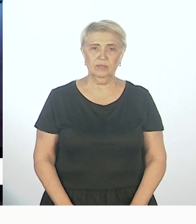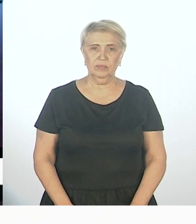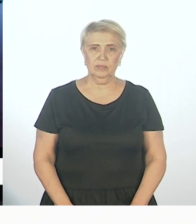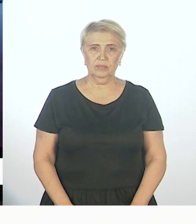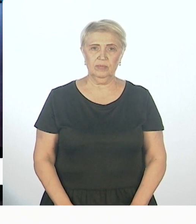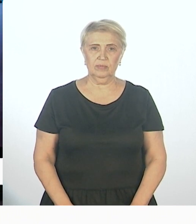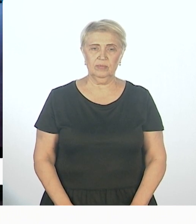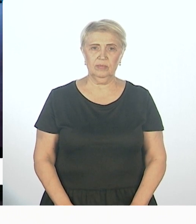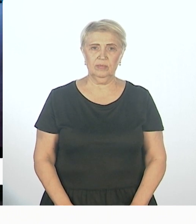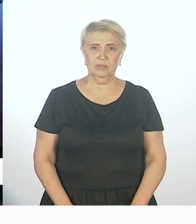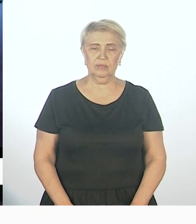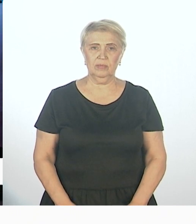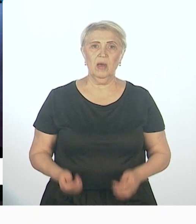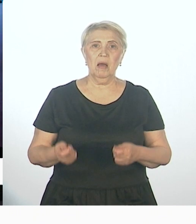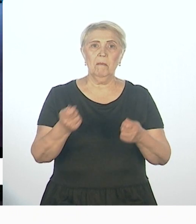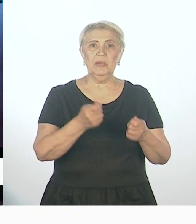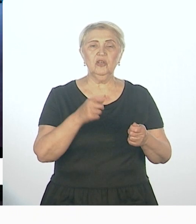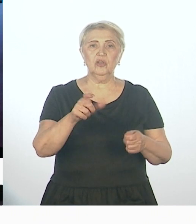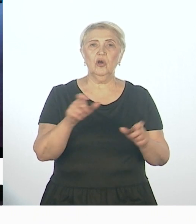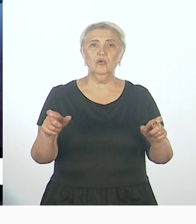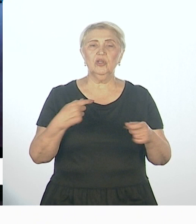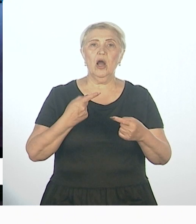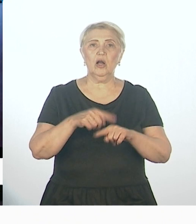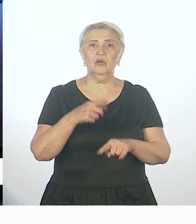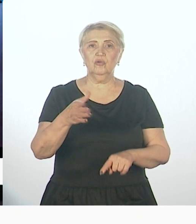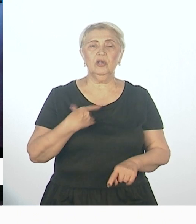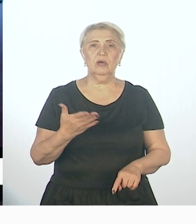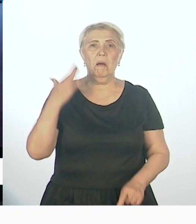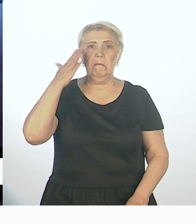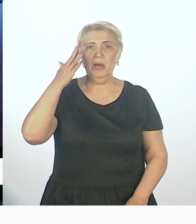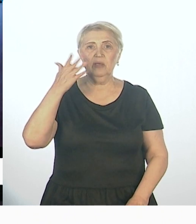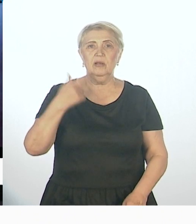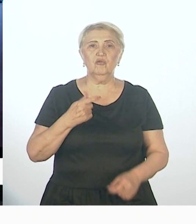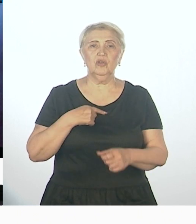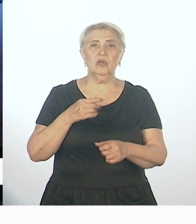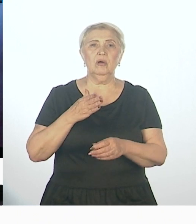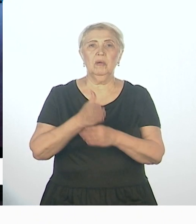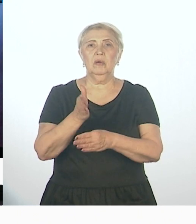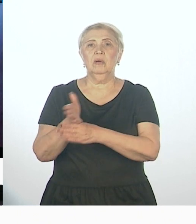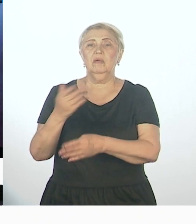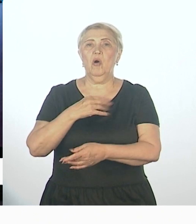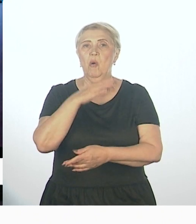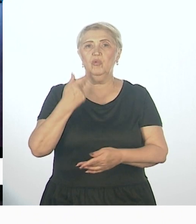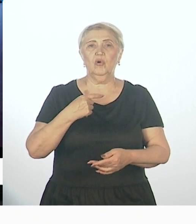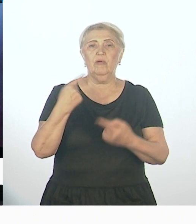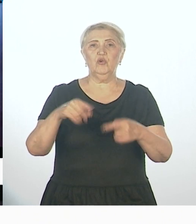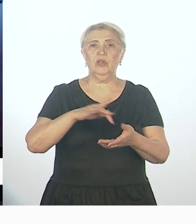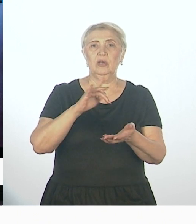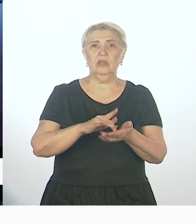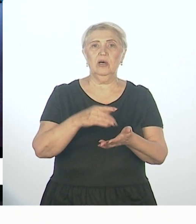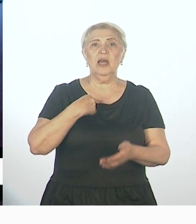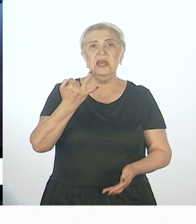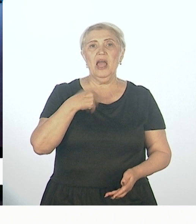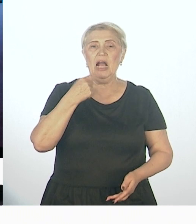ну, есть, приезжают люди, которые, по идее, это курируют, во всей стране, которые могут сравнить и говорят, блин, в Хабаровске у вас классно.